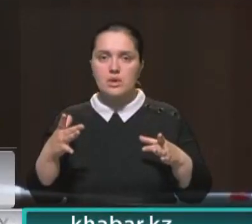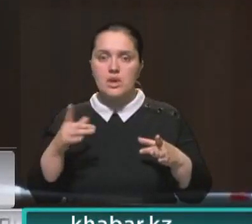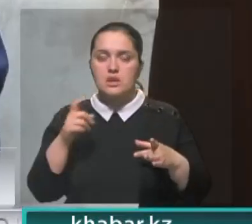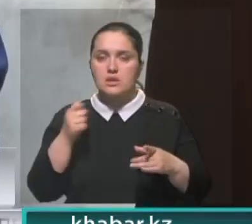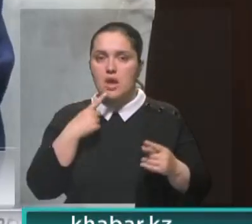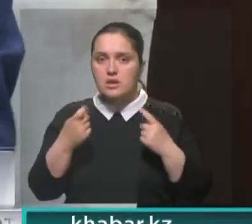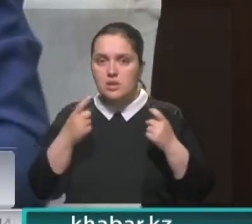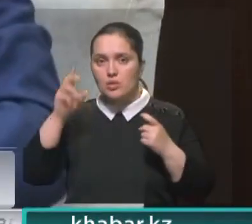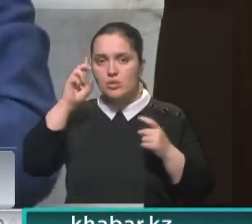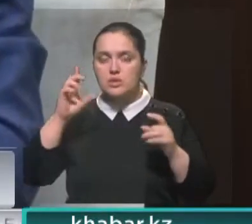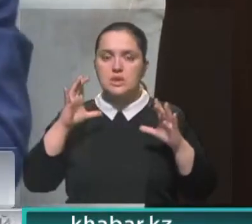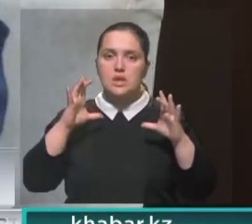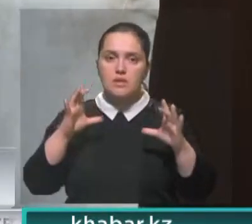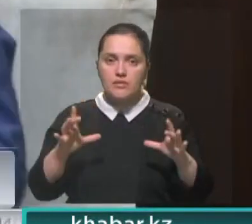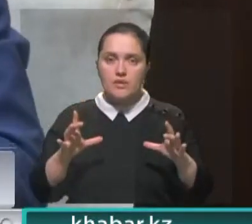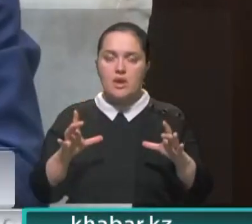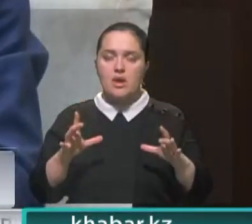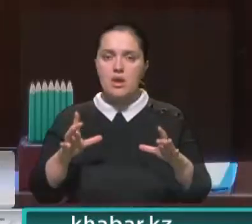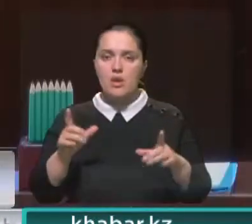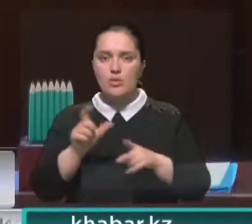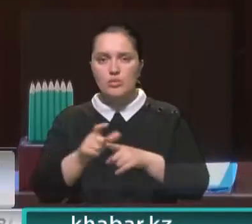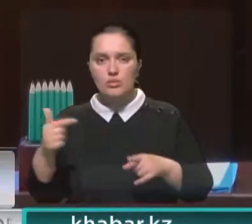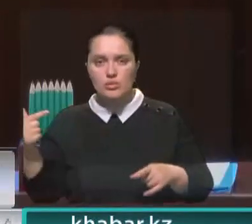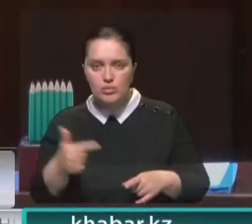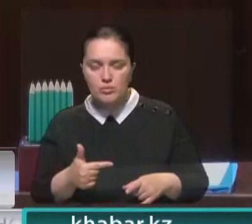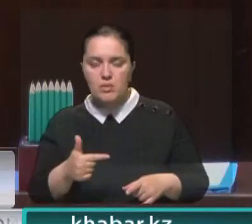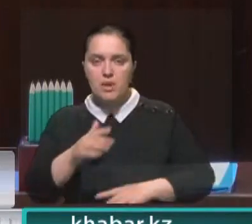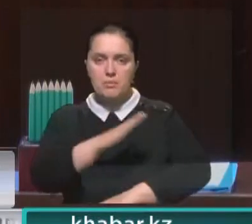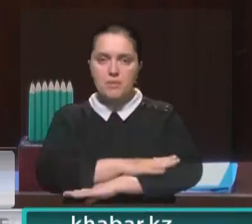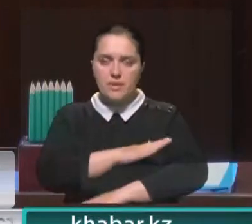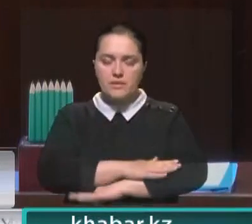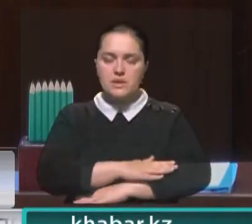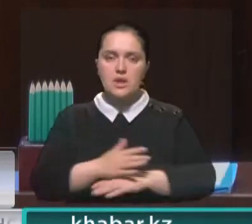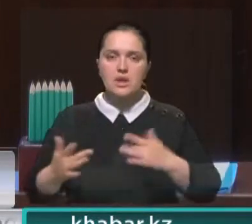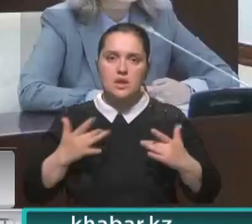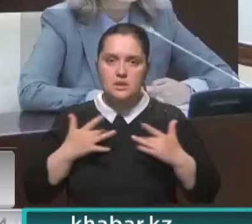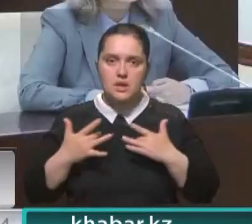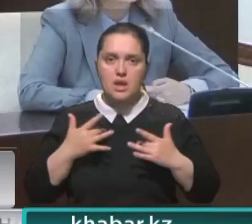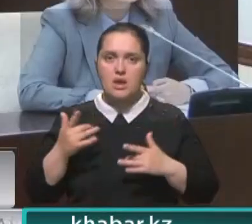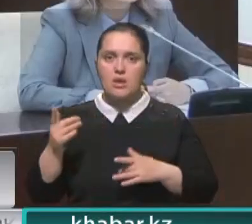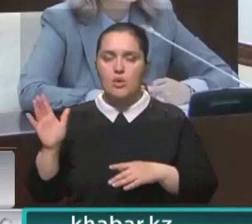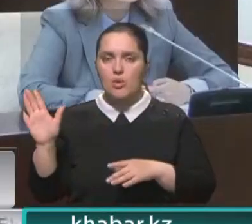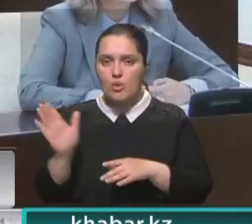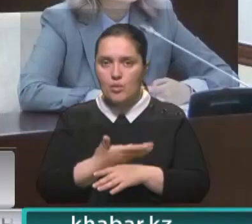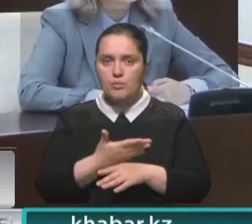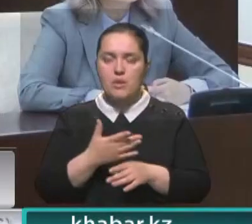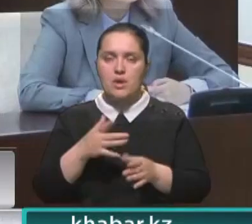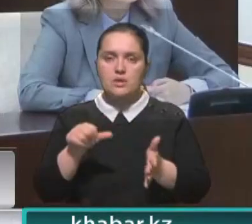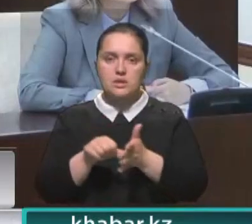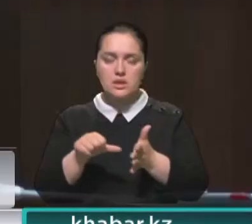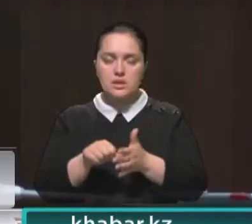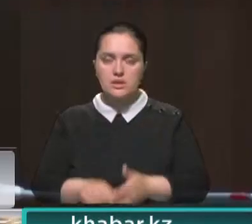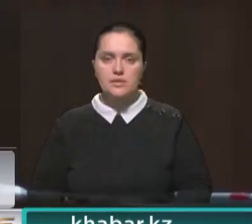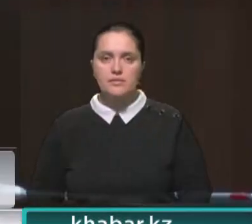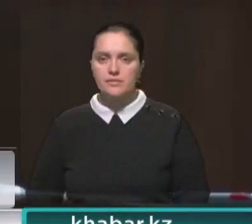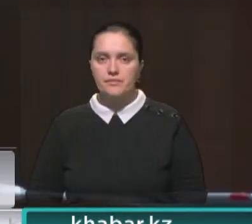оскорбление госсимволов, нецензурную брань и непристойное поведение во время концертов. Отстранять от сцены таких исполнителей.